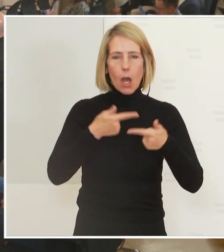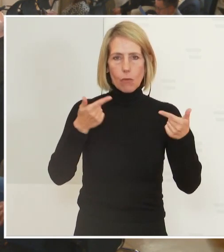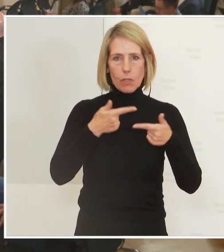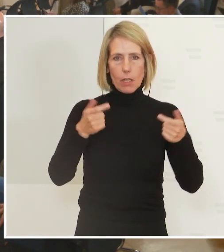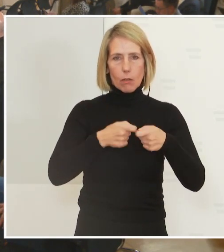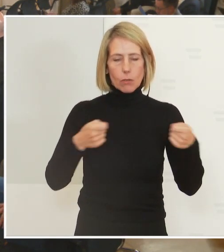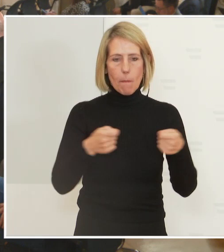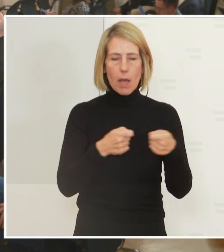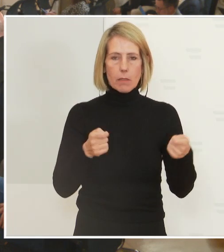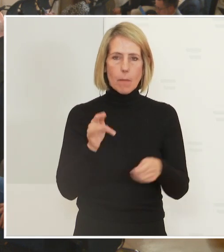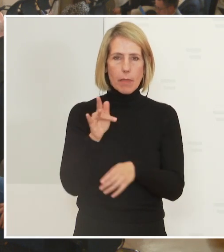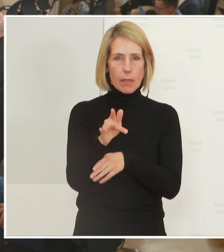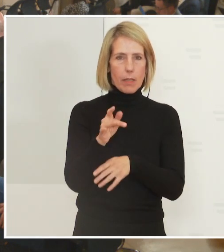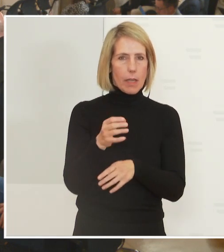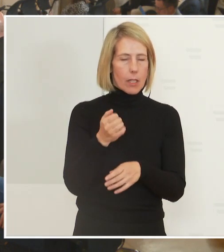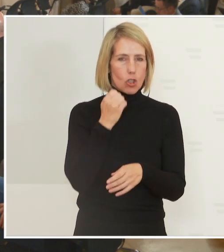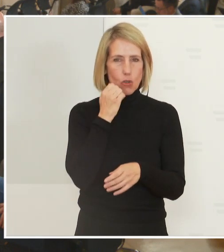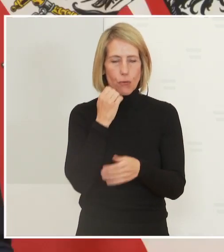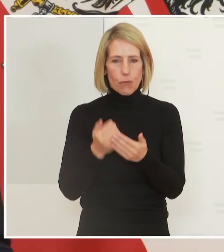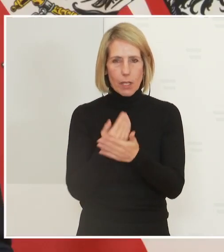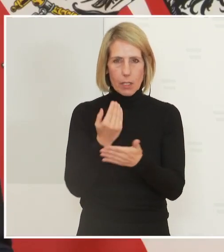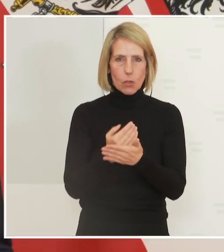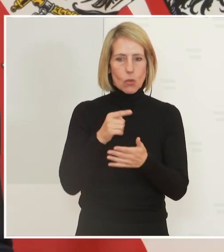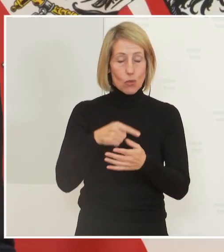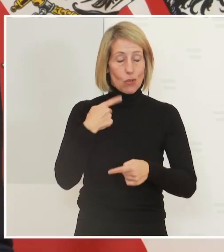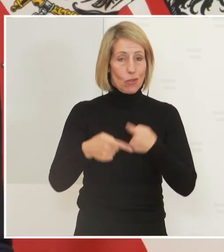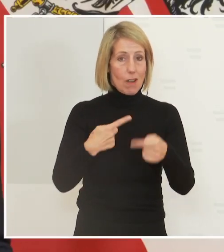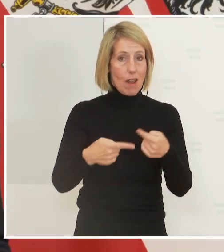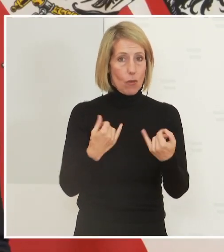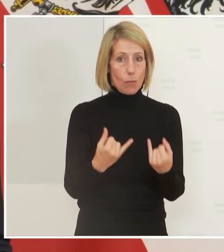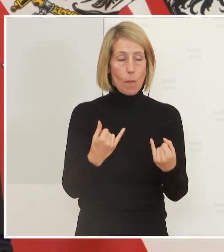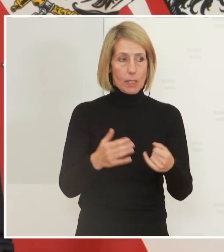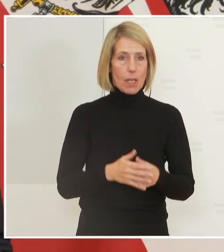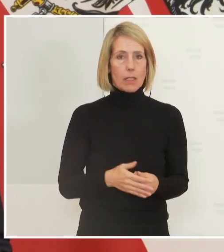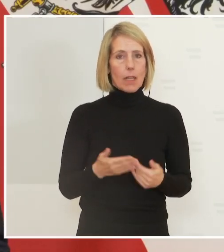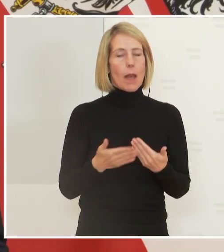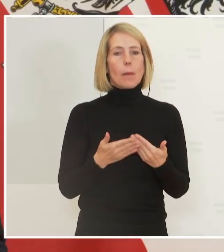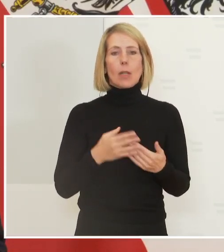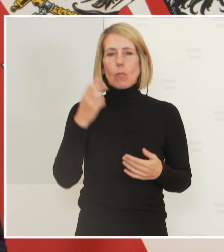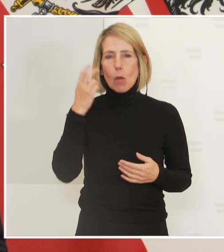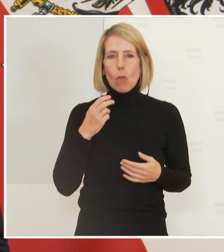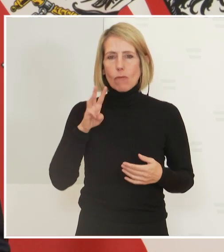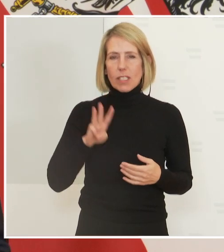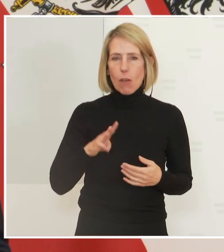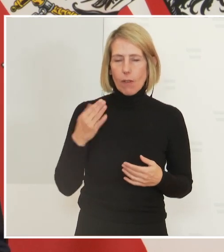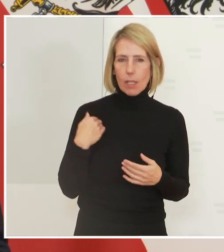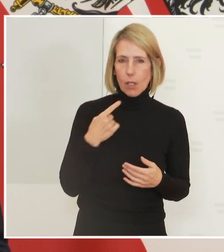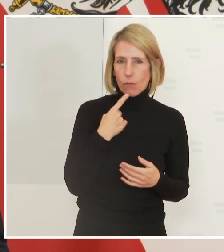gemacht. Die sind im Laufen. Da geht es zum Beispiel um das Thema, was Professor Wagner auch angesprochen hat,